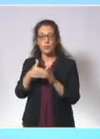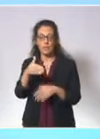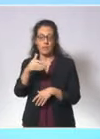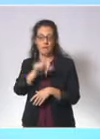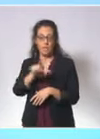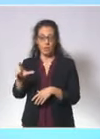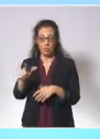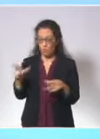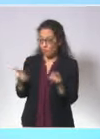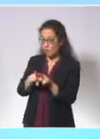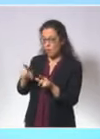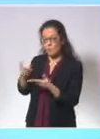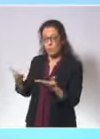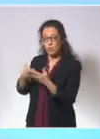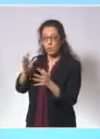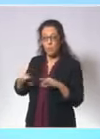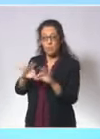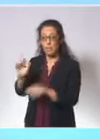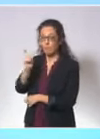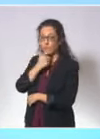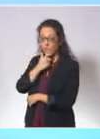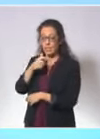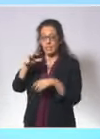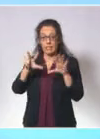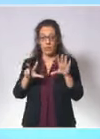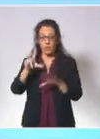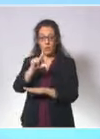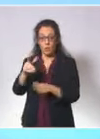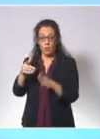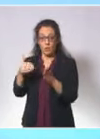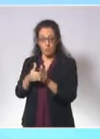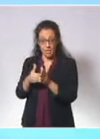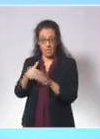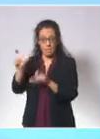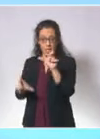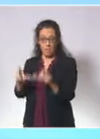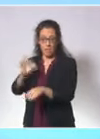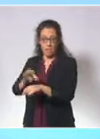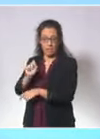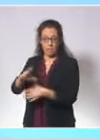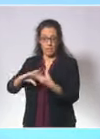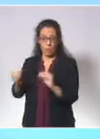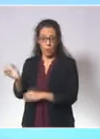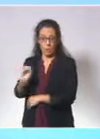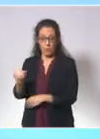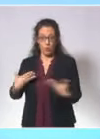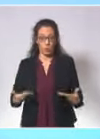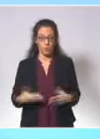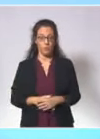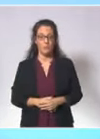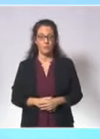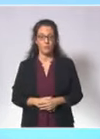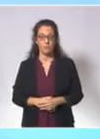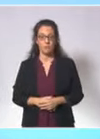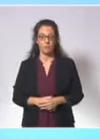-Uni, avec plus de 90 000 cas recensés aujourd'hui. C'est pour cette raison que précisément